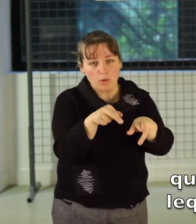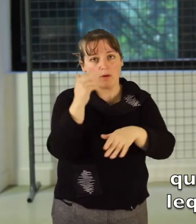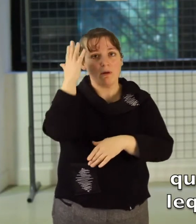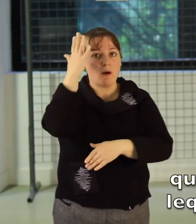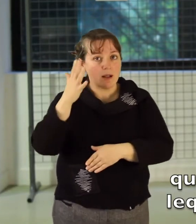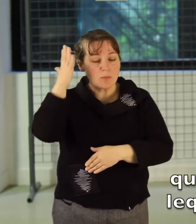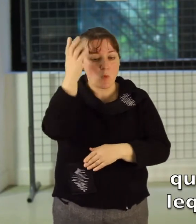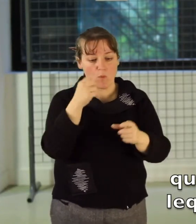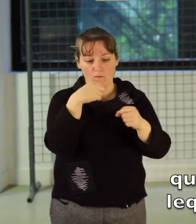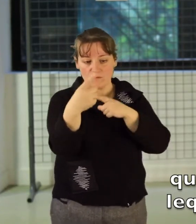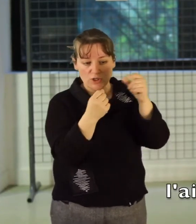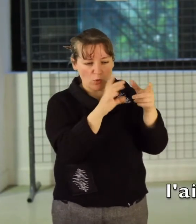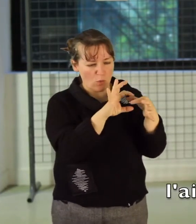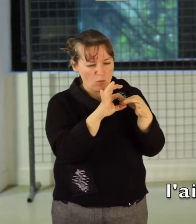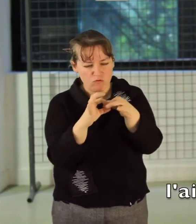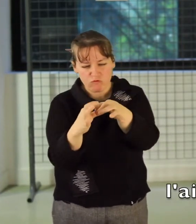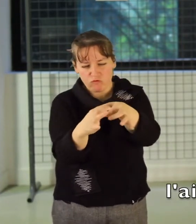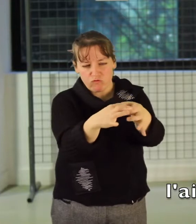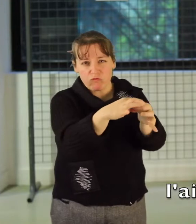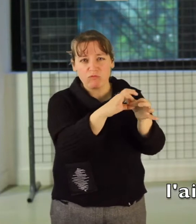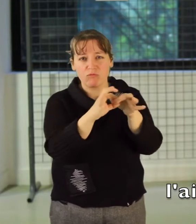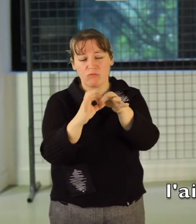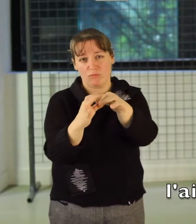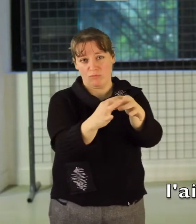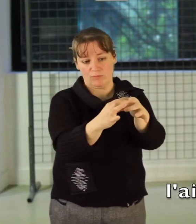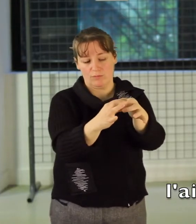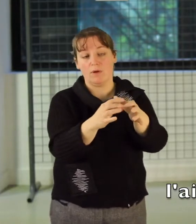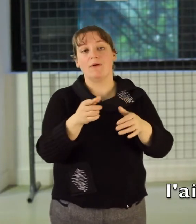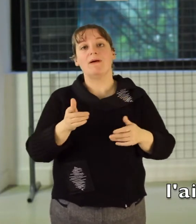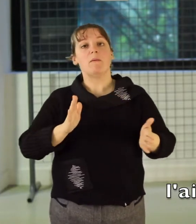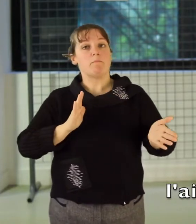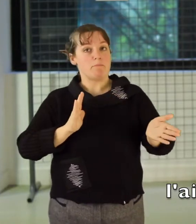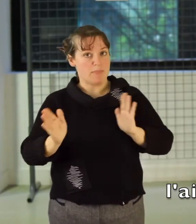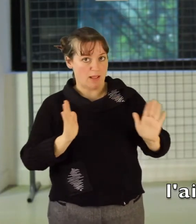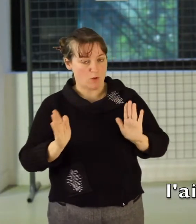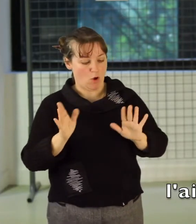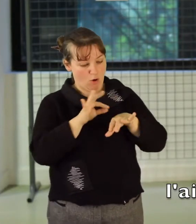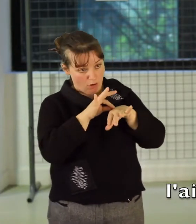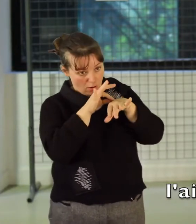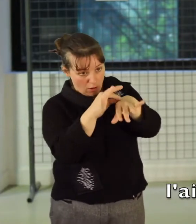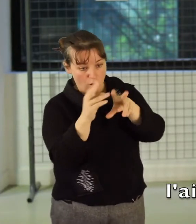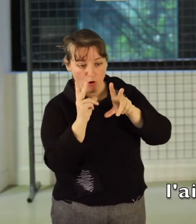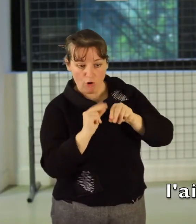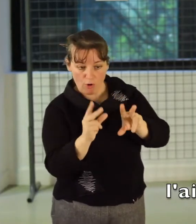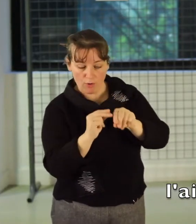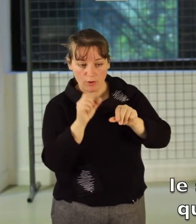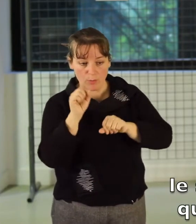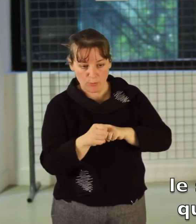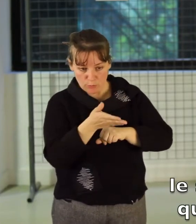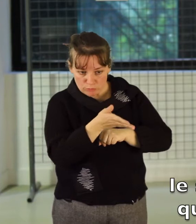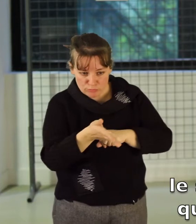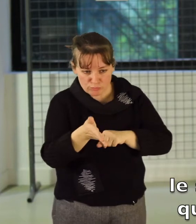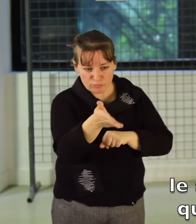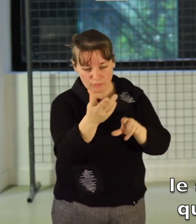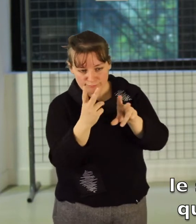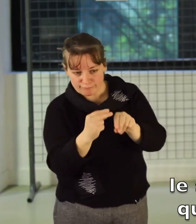biodiversité originale. Et là, le visiteur peut découvrir avec l'aide des médiateurs ce que nous appelons le sentier